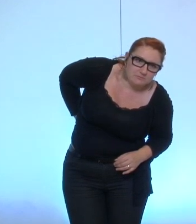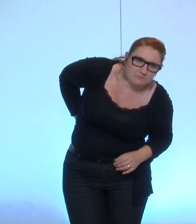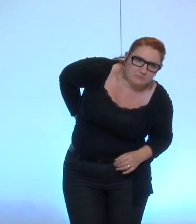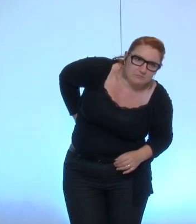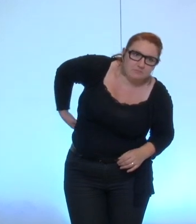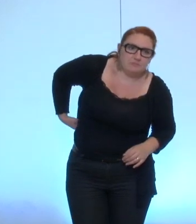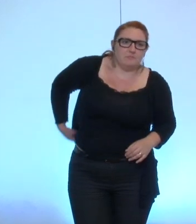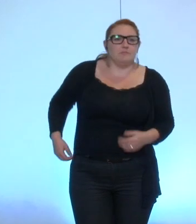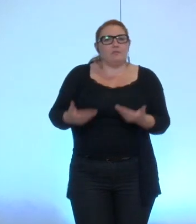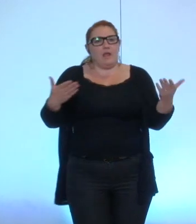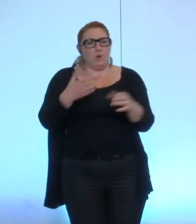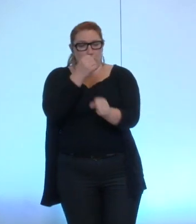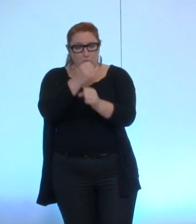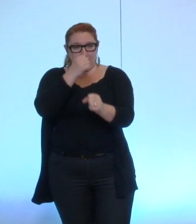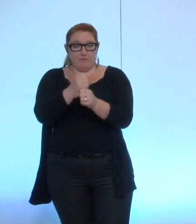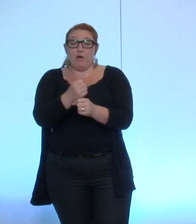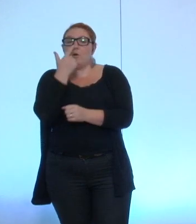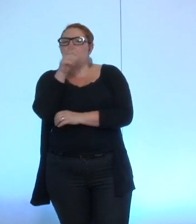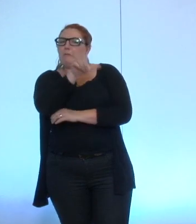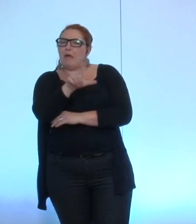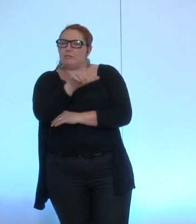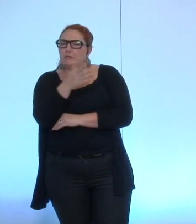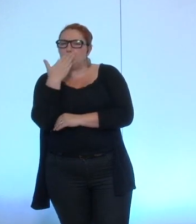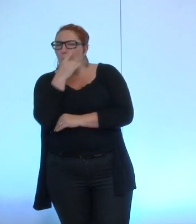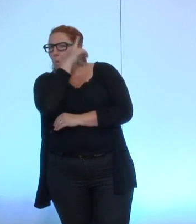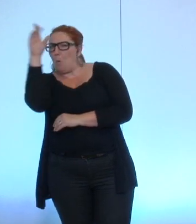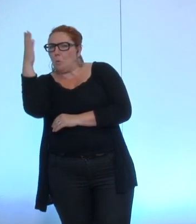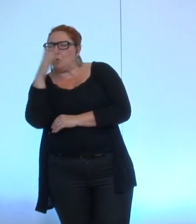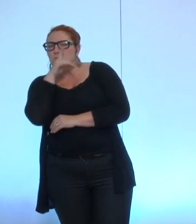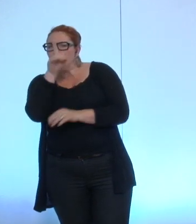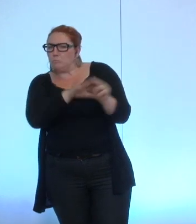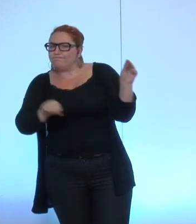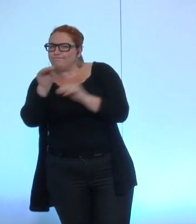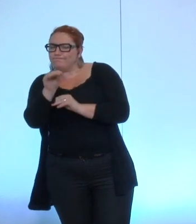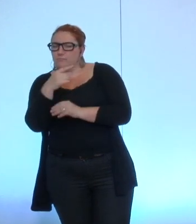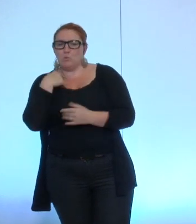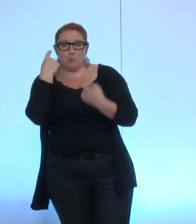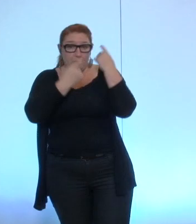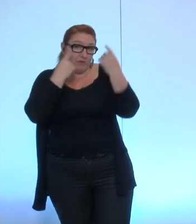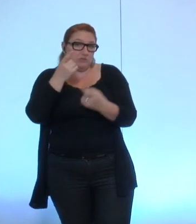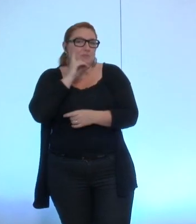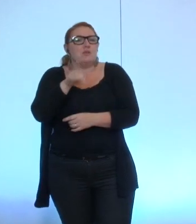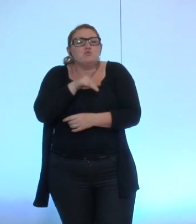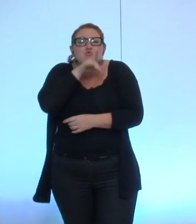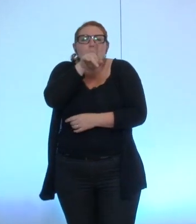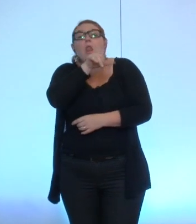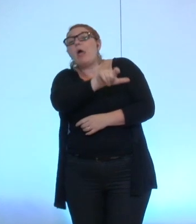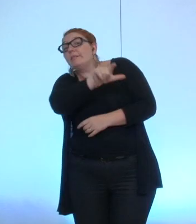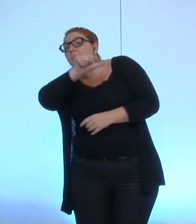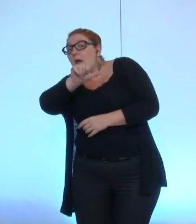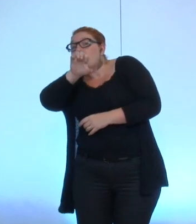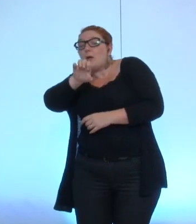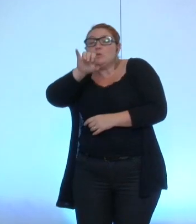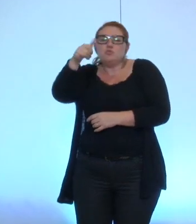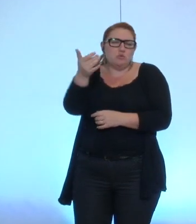nous avons effectivement rédigé le règlement intérieur dans ce sens en ne faisant pas référence à des jours mais à des